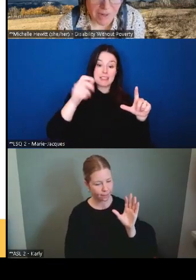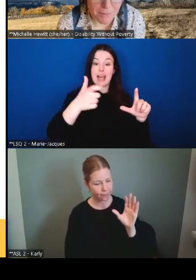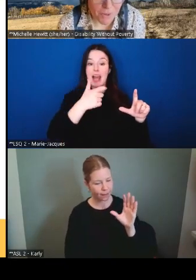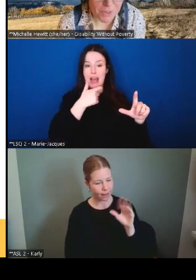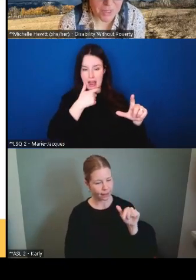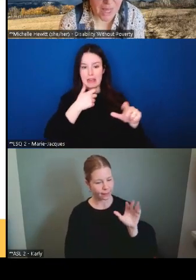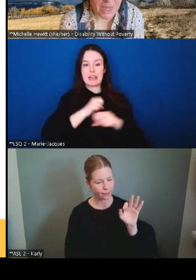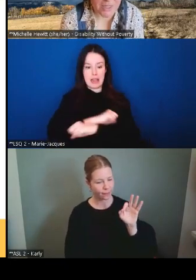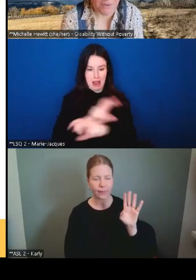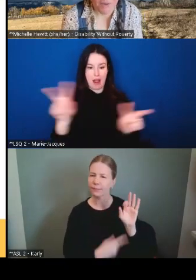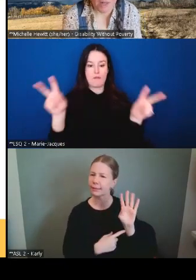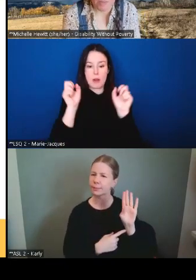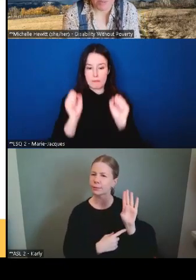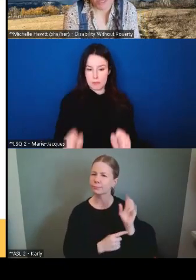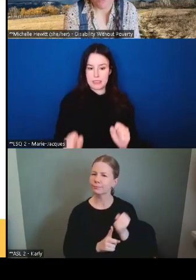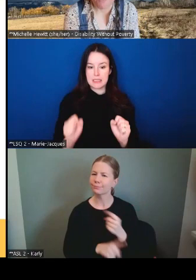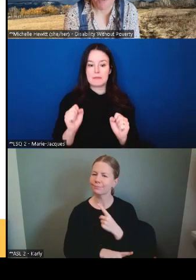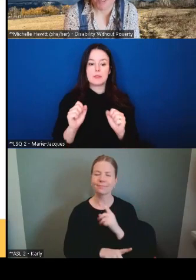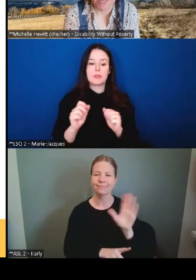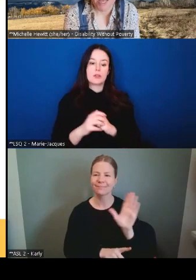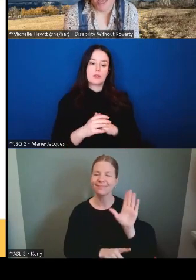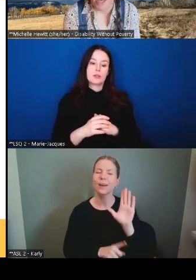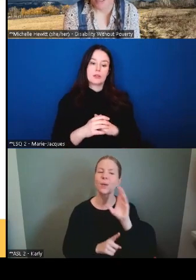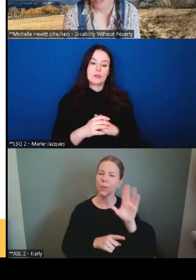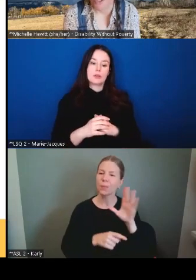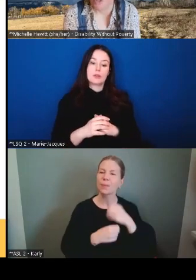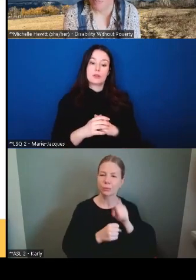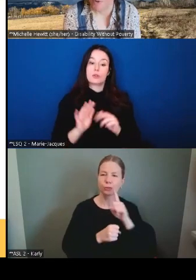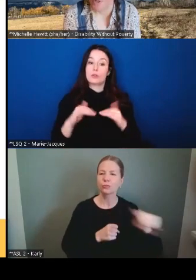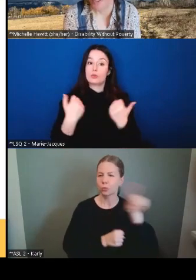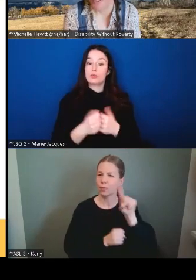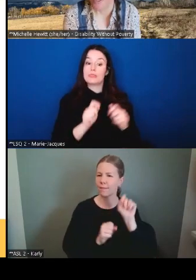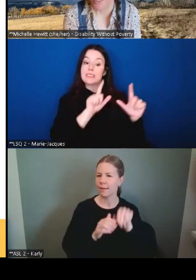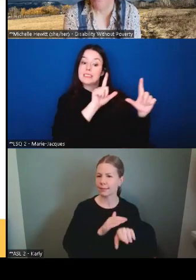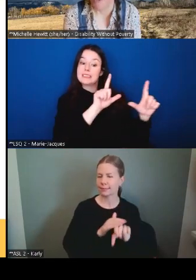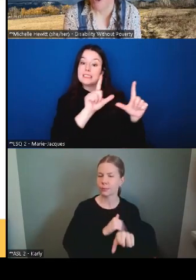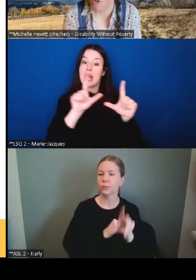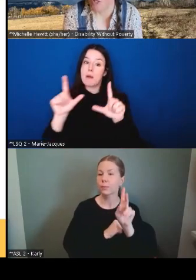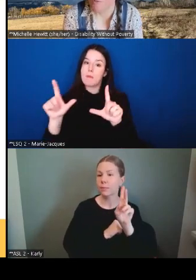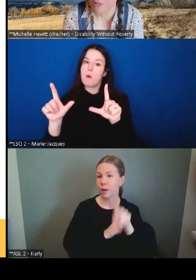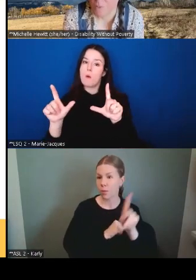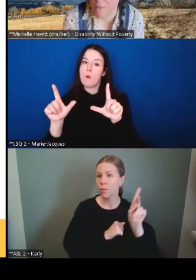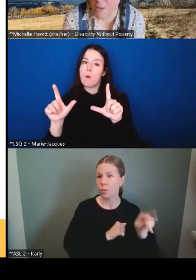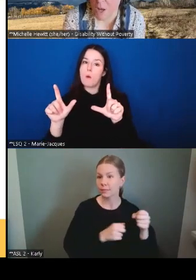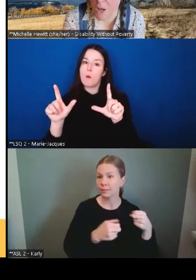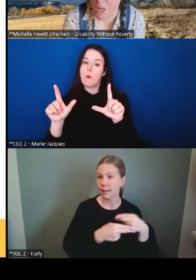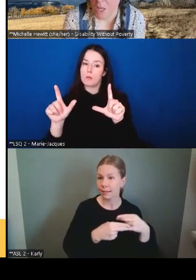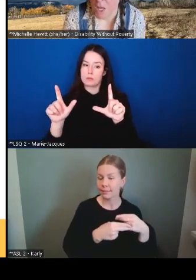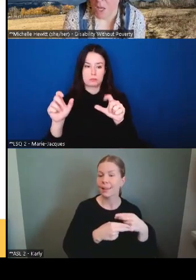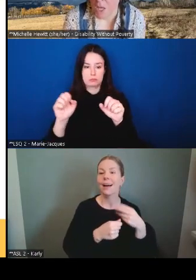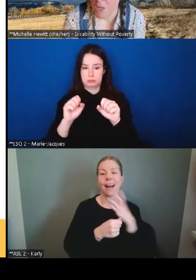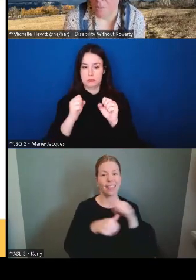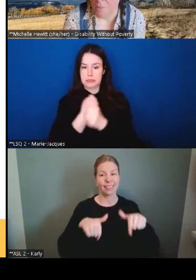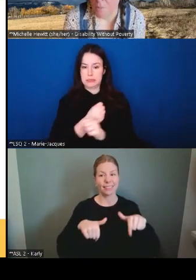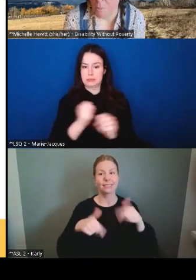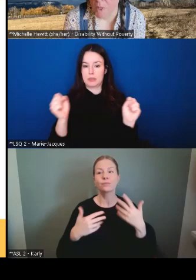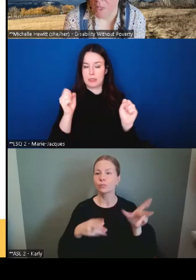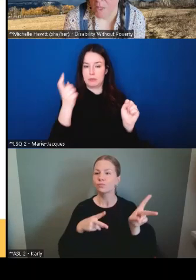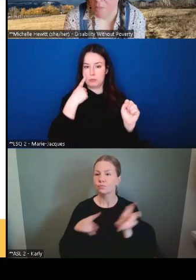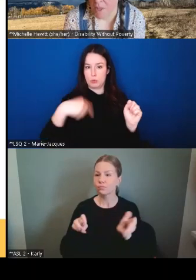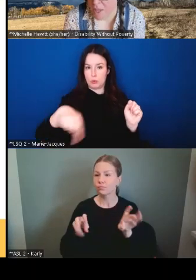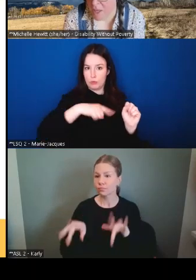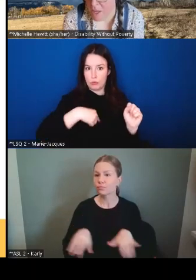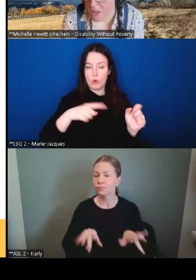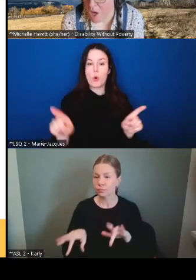et faire en sorte que ces diapositives PowerPoint soient rendues disponibles ainsi que